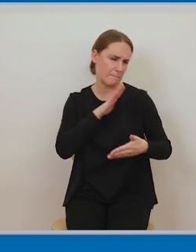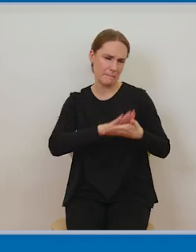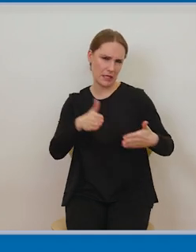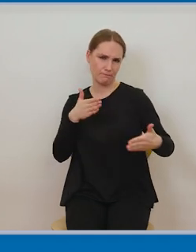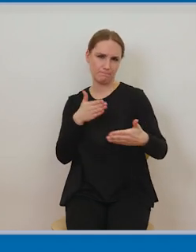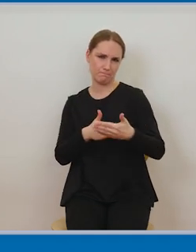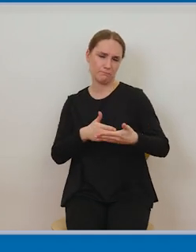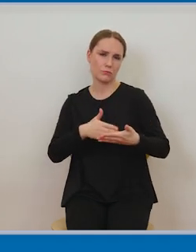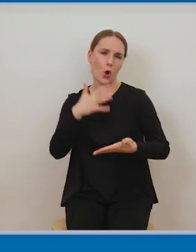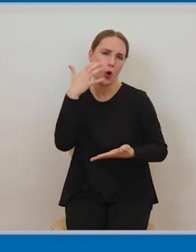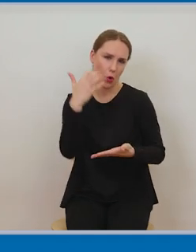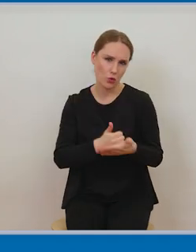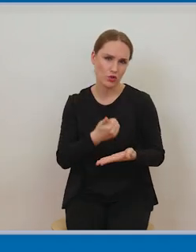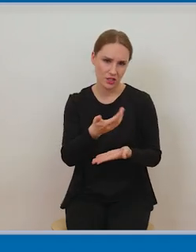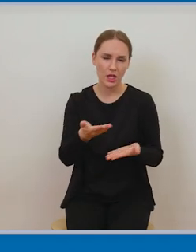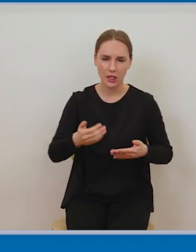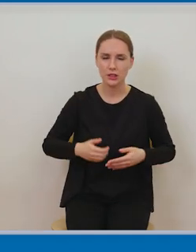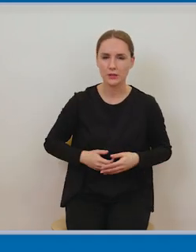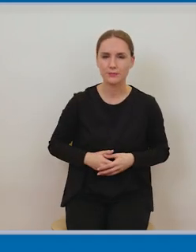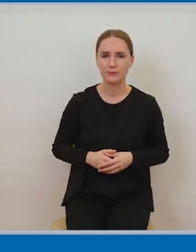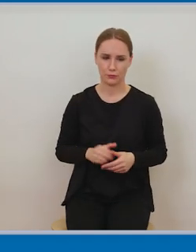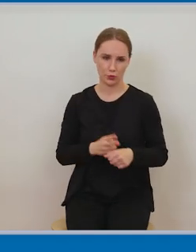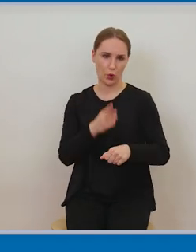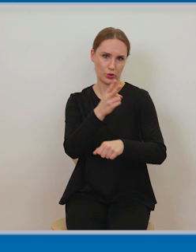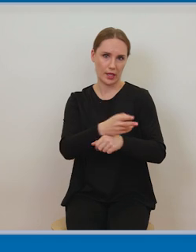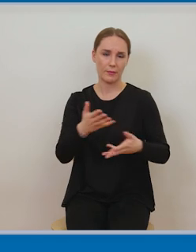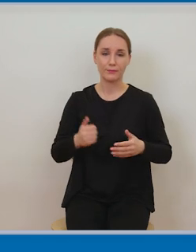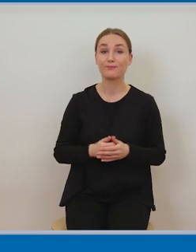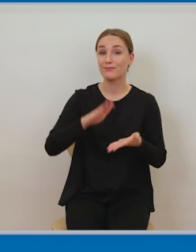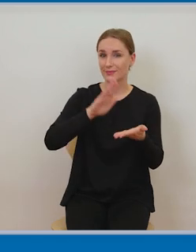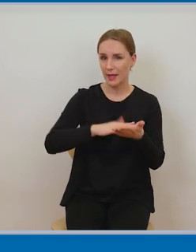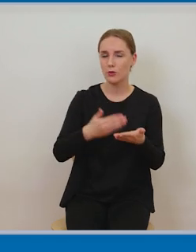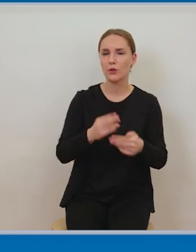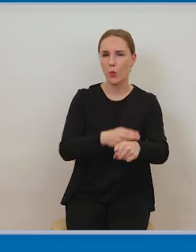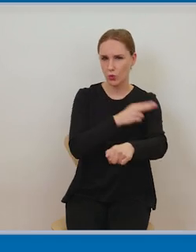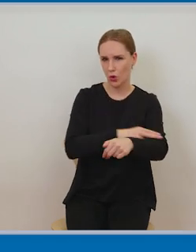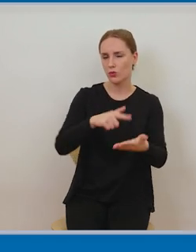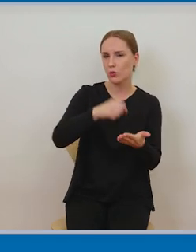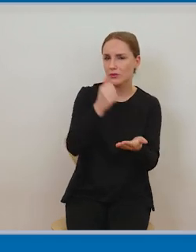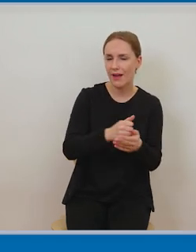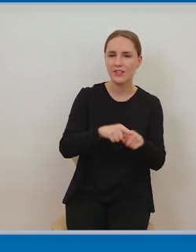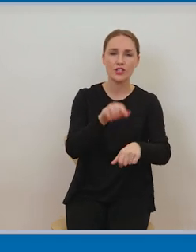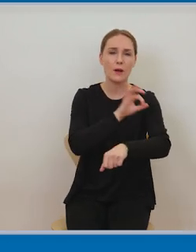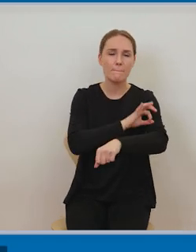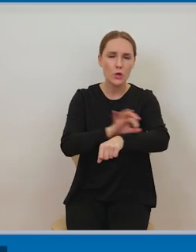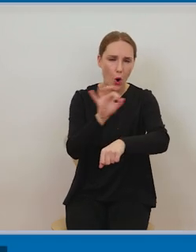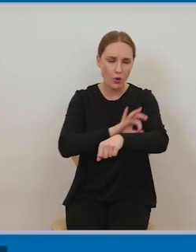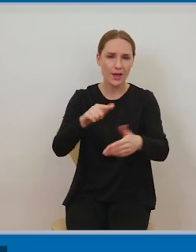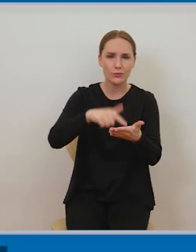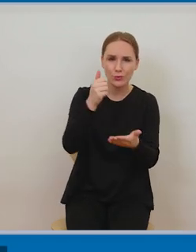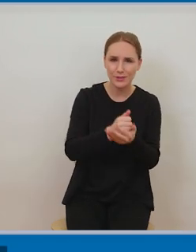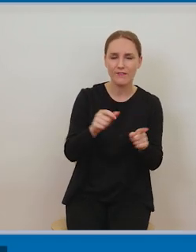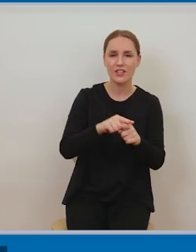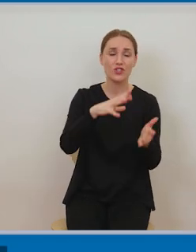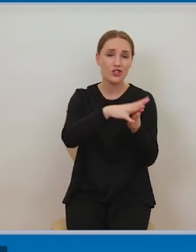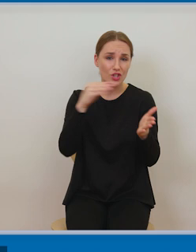nieograniczona możliwość dostępu. I tutaj akty urzędowe, projekty aktów urzędowych, symbole, orzeczenia